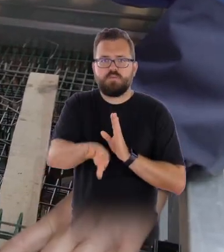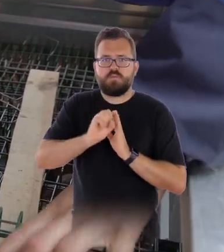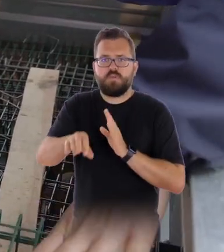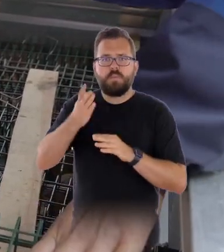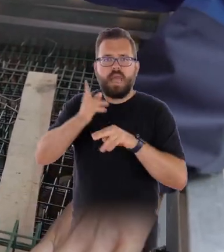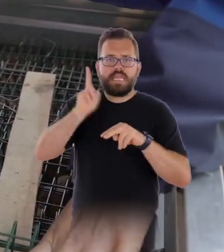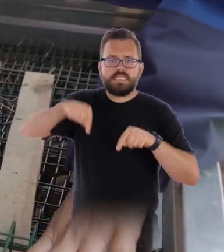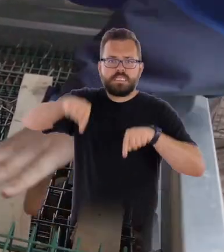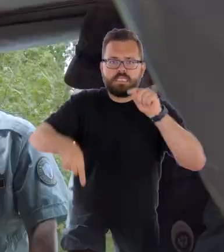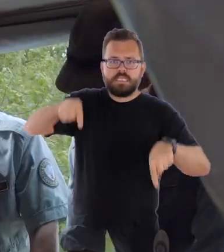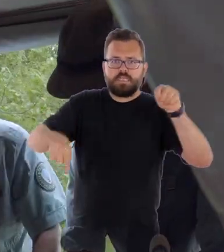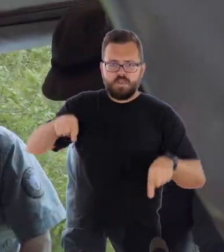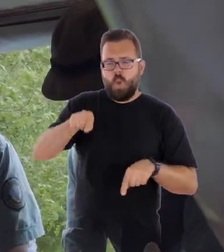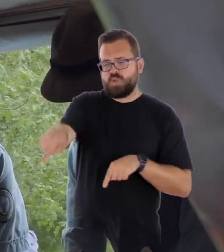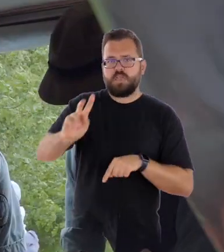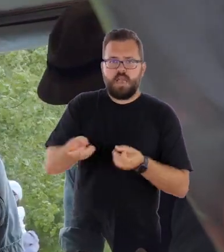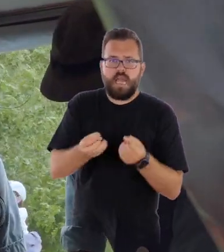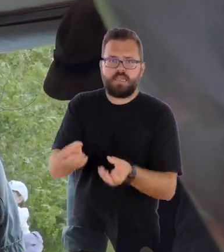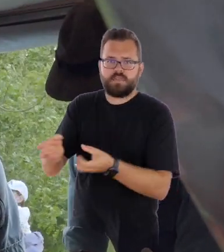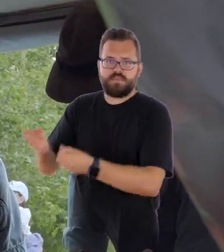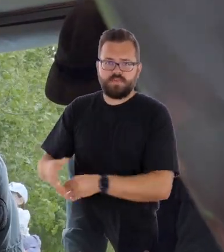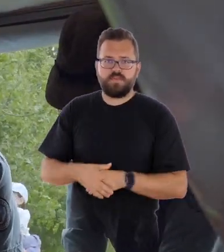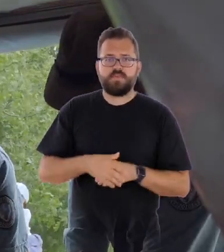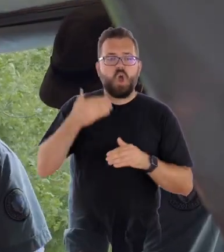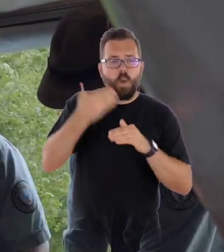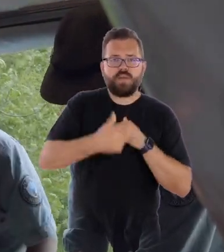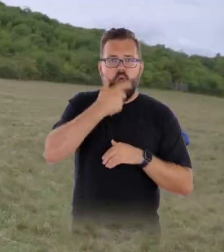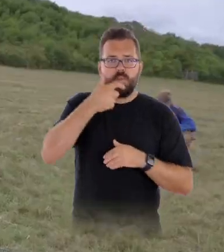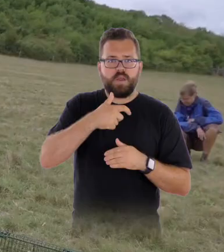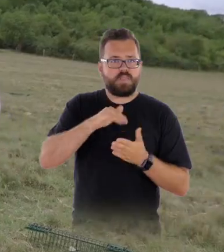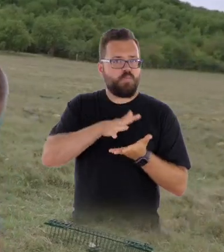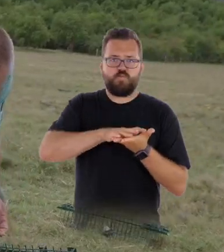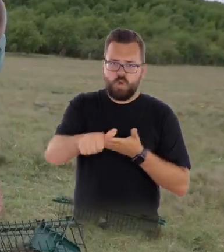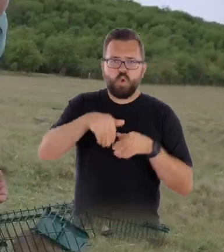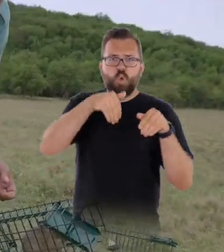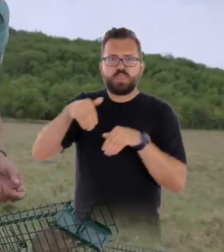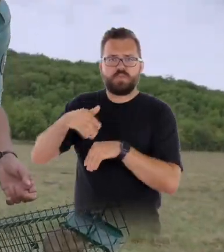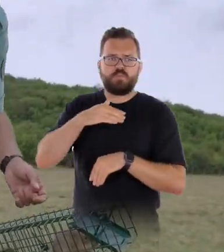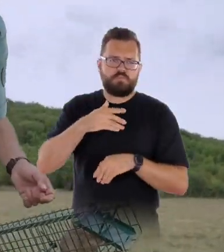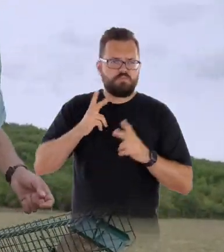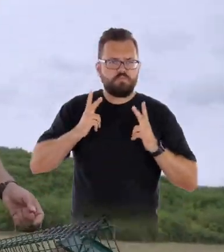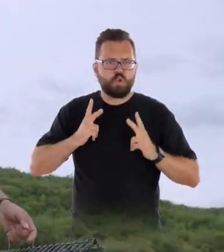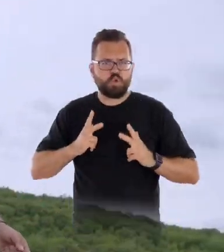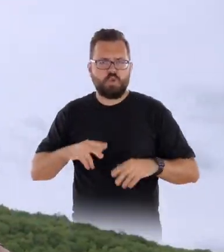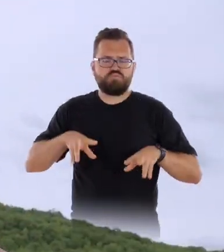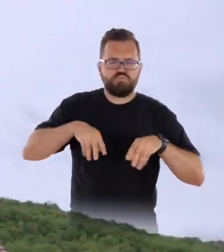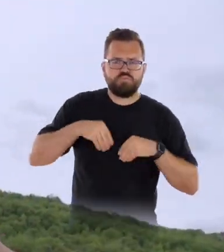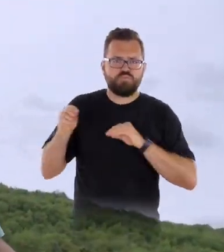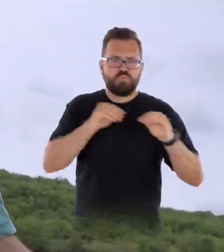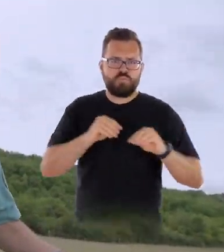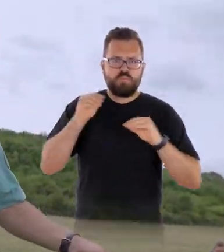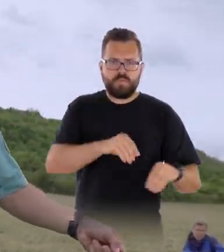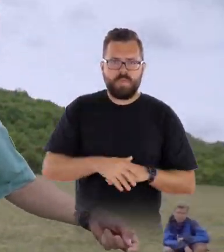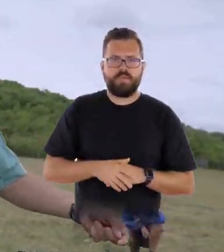az alma el nem fogy, az űrgék elég nyugodtan viselik a költöztetést. Ténylegesen a munkába sok ponton be lehet vonni az embereket. Tehát